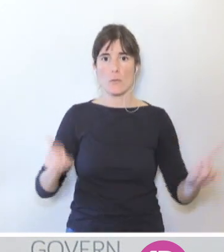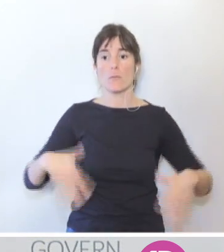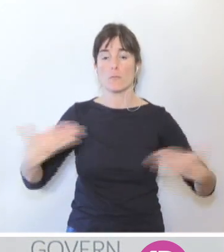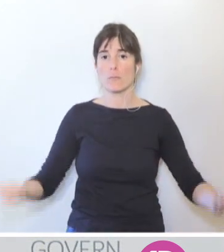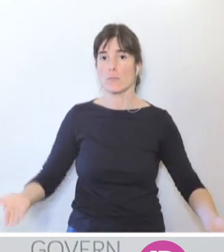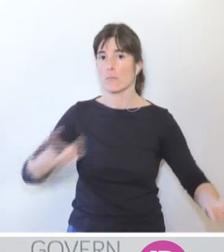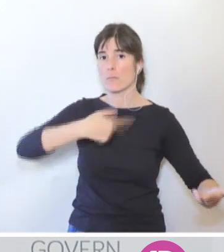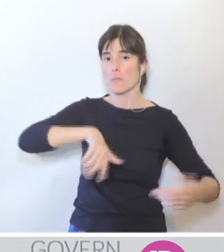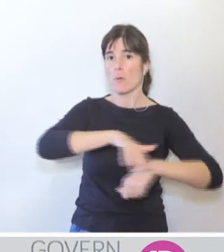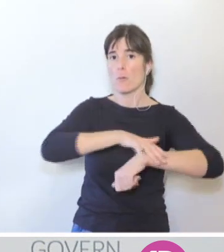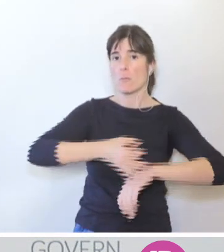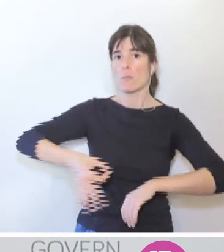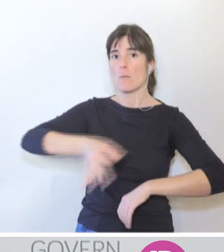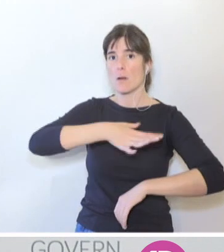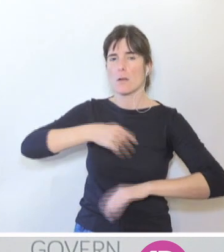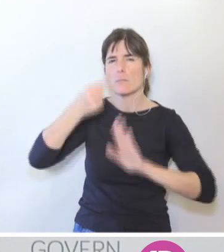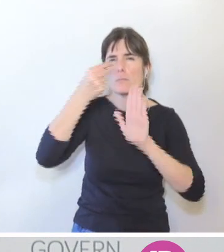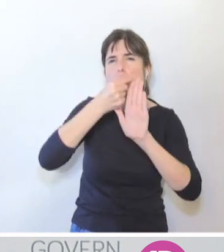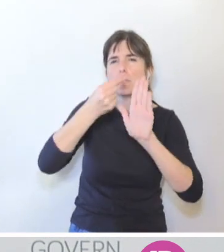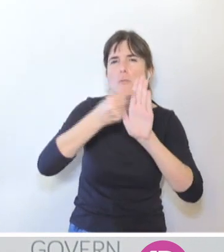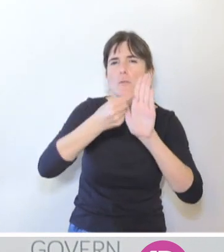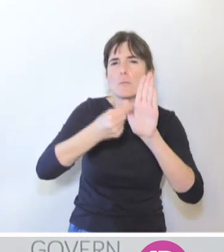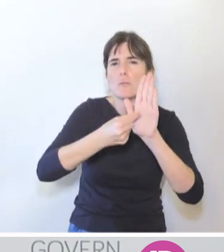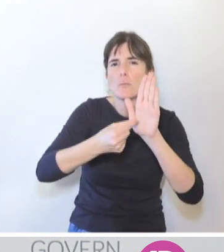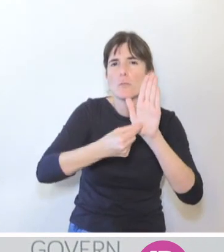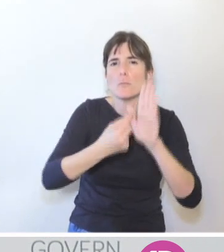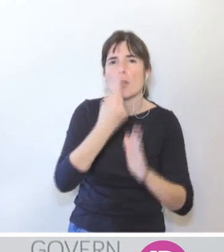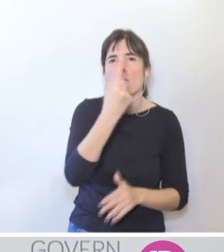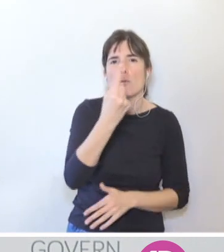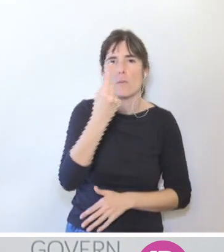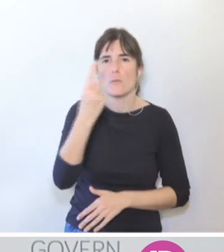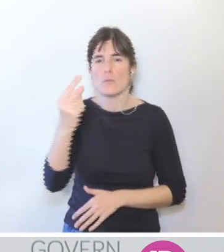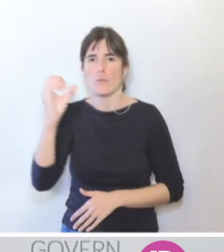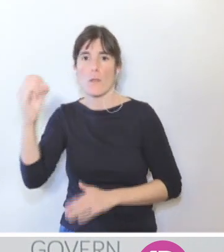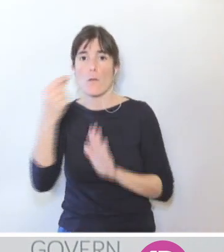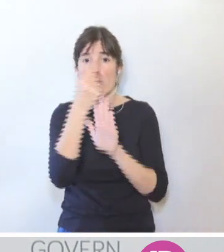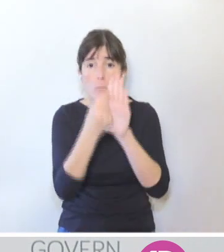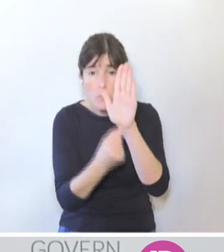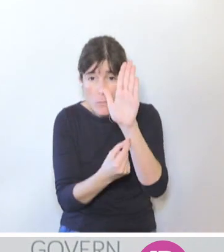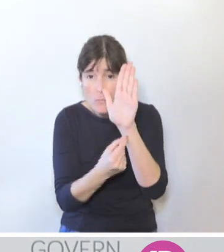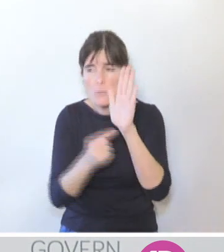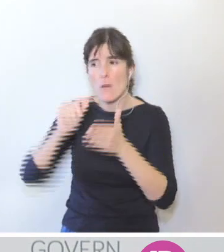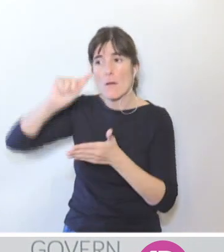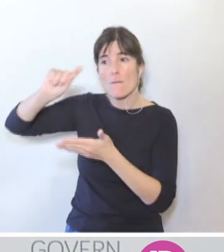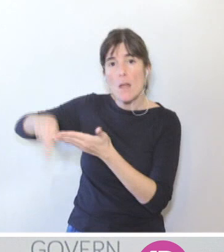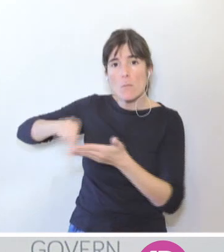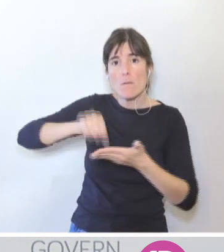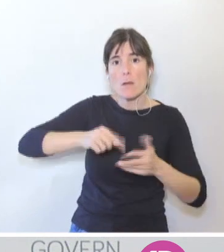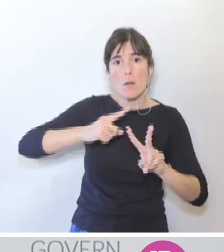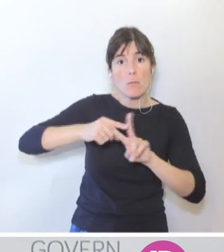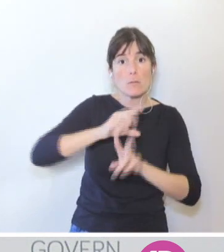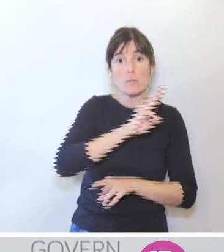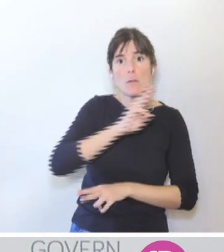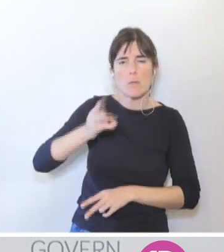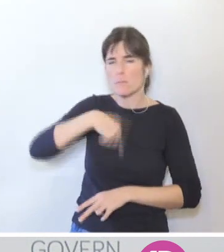escrupulosament cada un dels 110 punts de s'acord que vàrem signar en Vox donant per fet que no tindrem